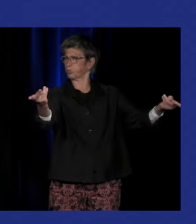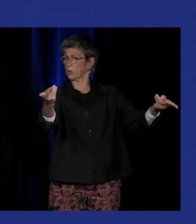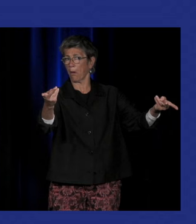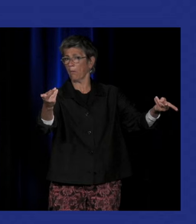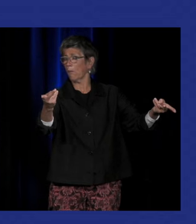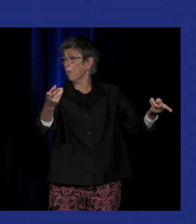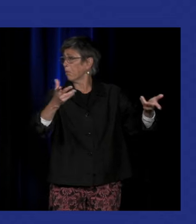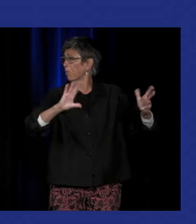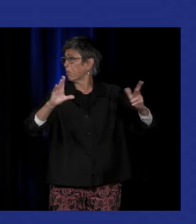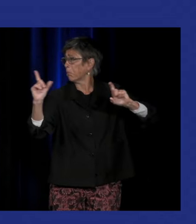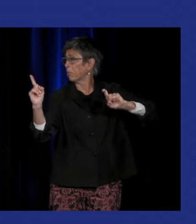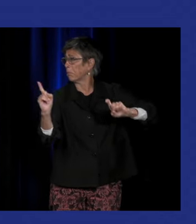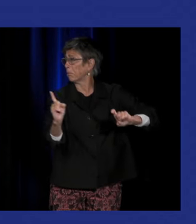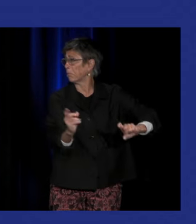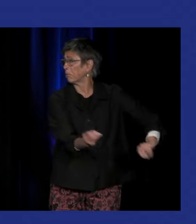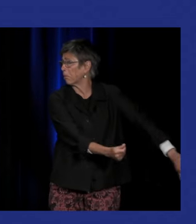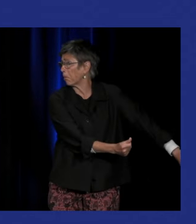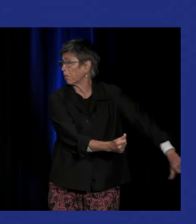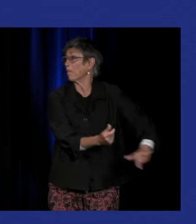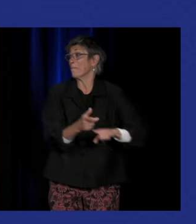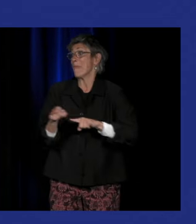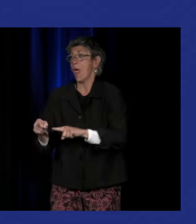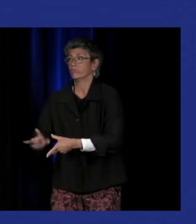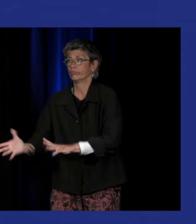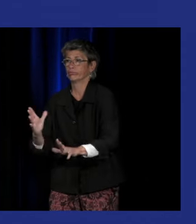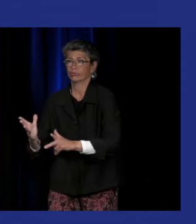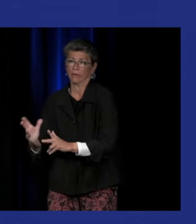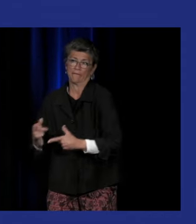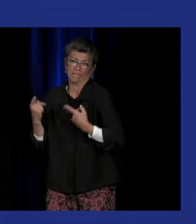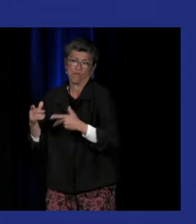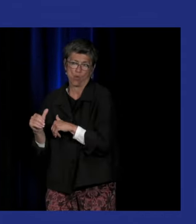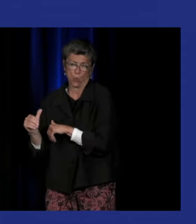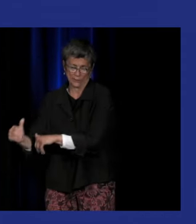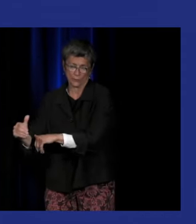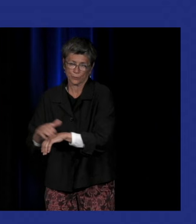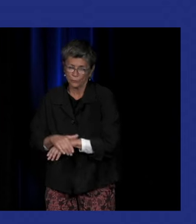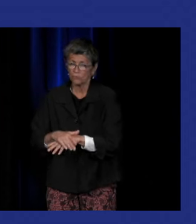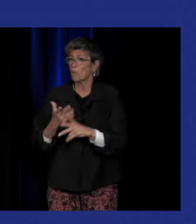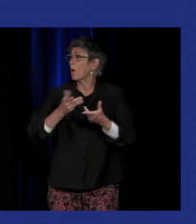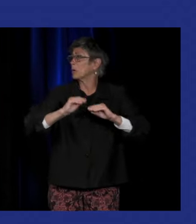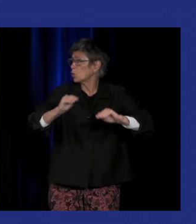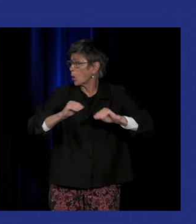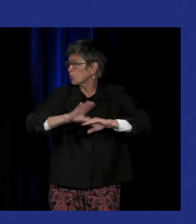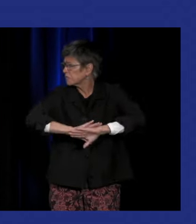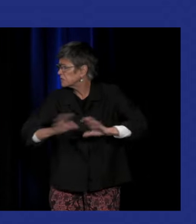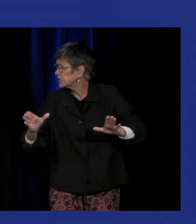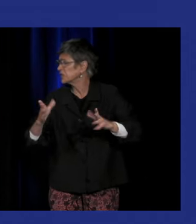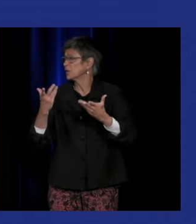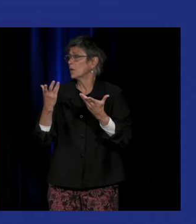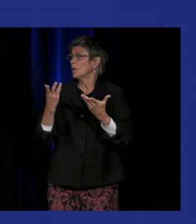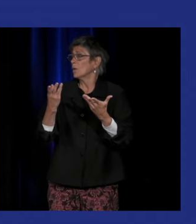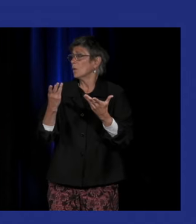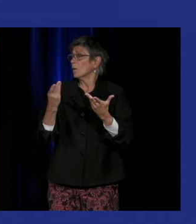les espaces institutionnels et publics la langue des signes elle est passée au deuxième plan donc ni dans l'éducation ni dans les postes